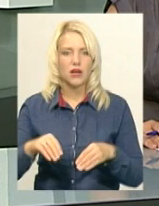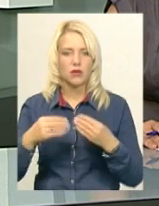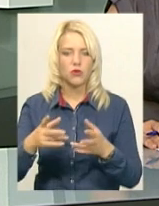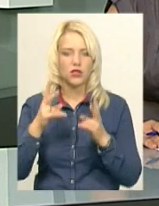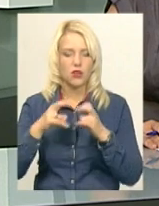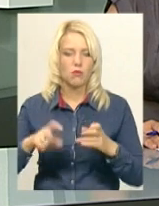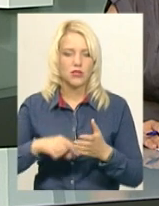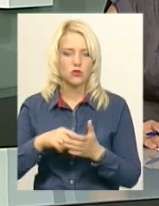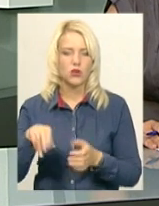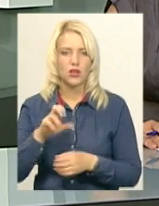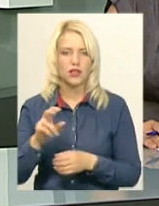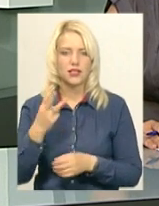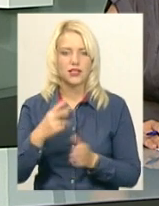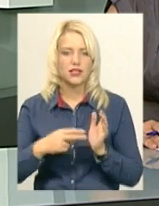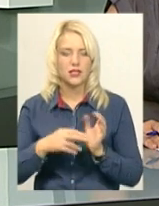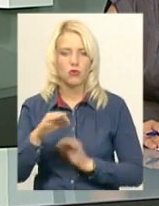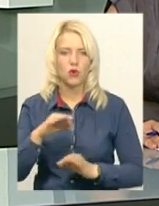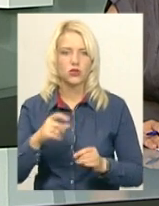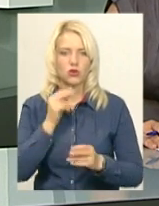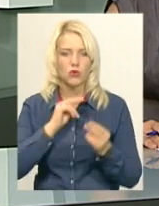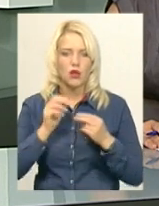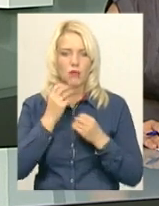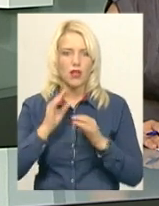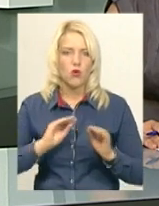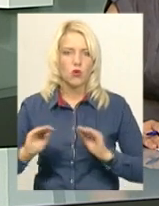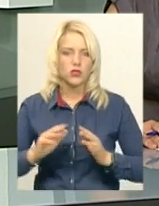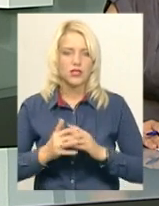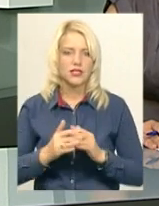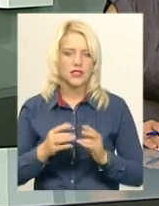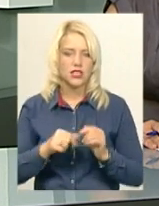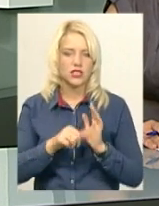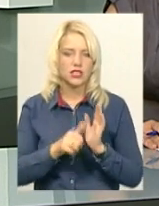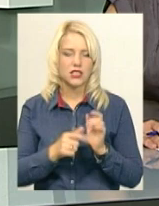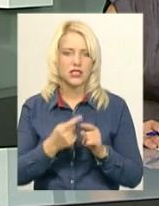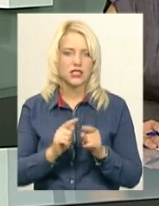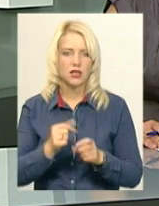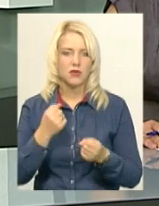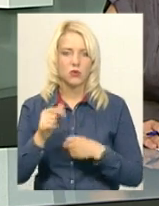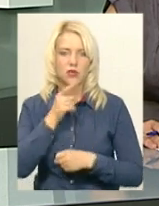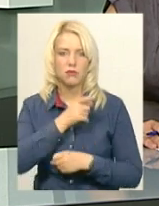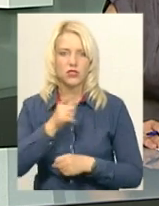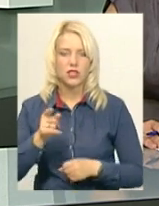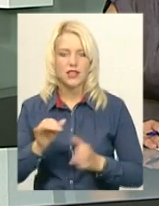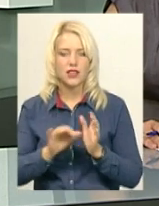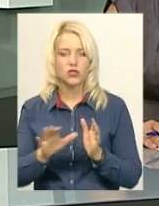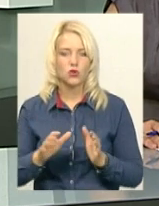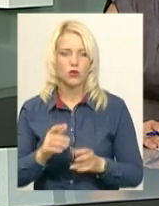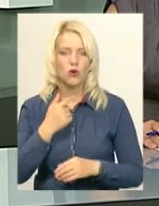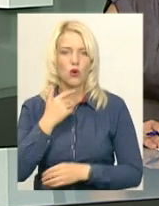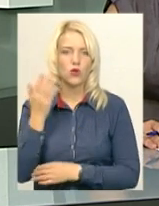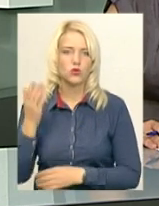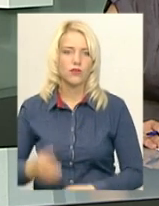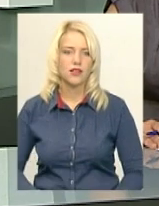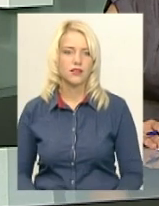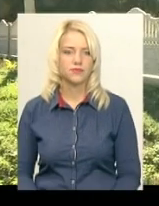37 проєктів щодо покращення благоустрою сіл. 16 із них перемогли під час електронного голосування. Далі – Світлана